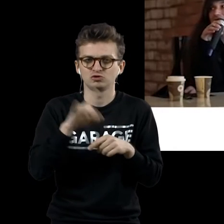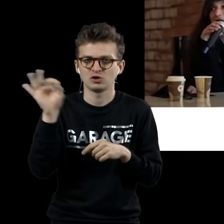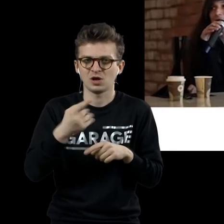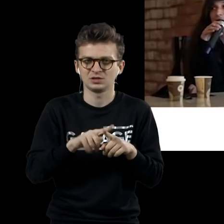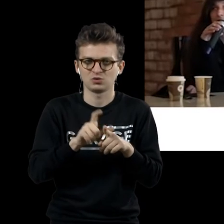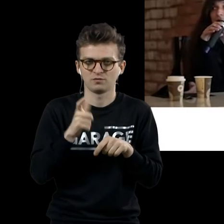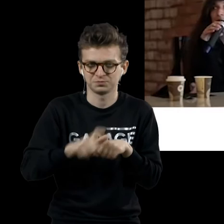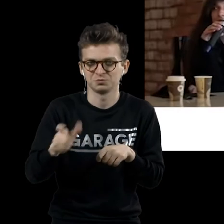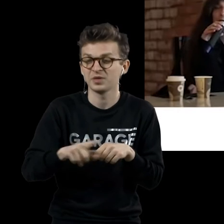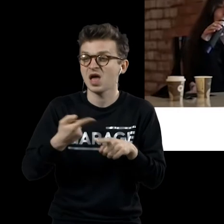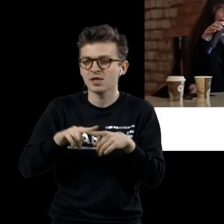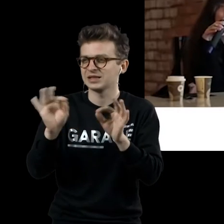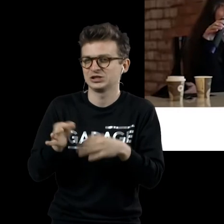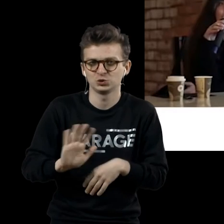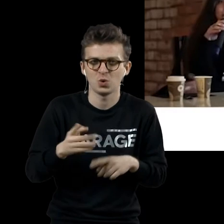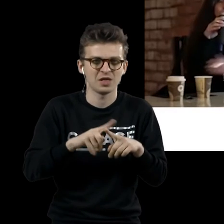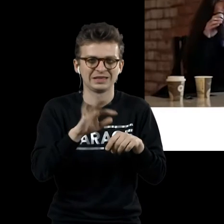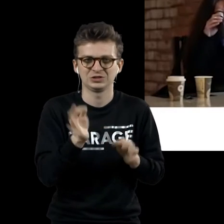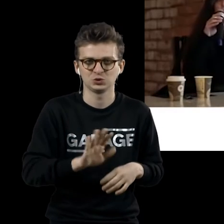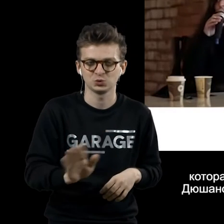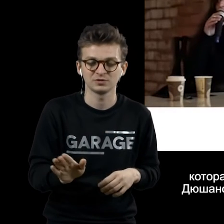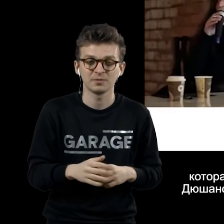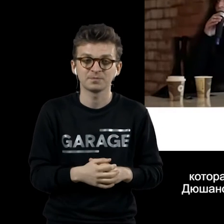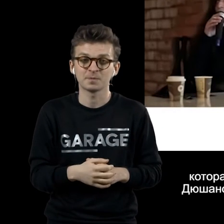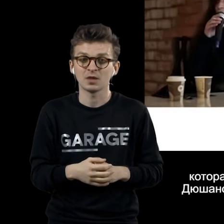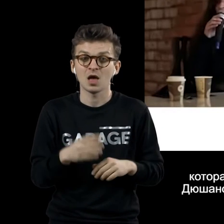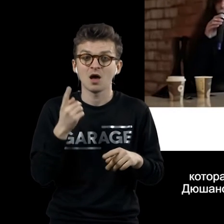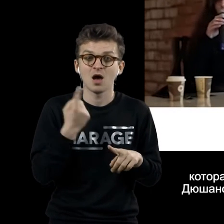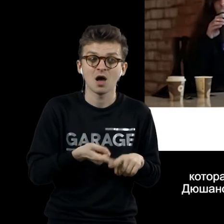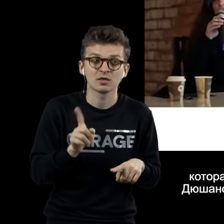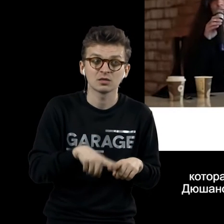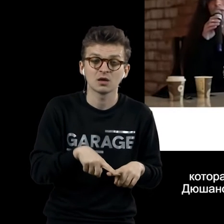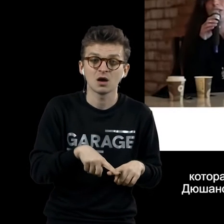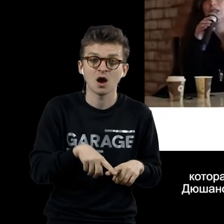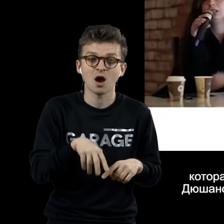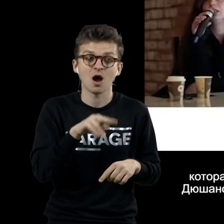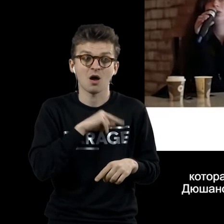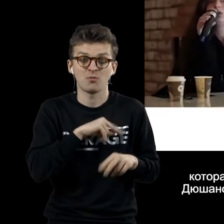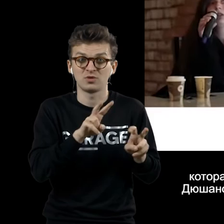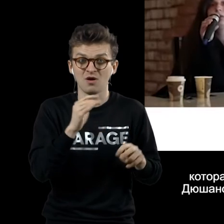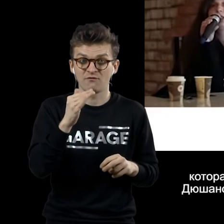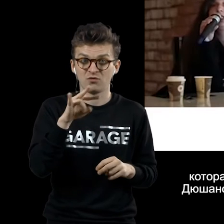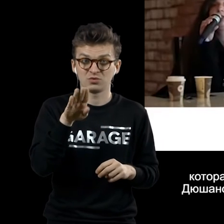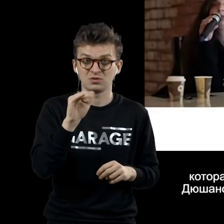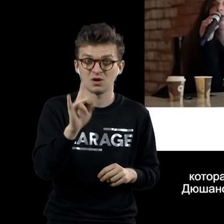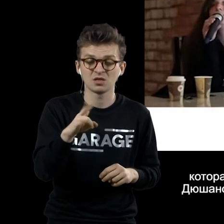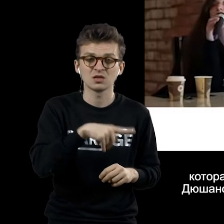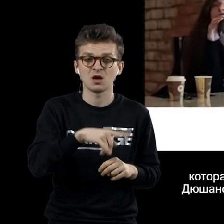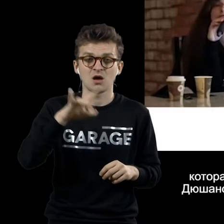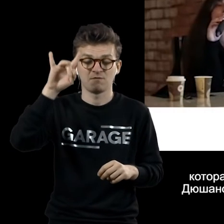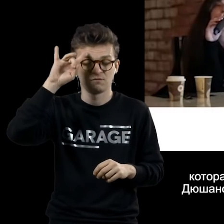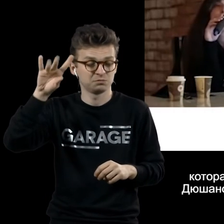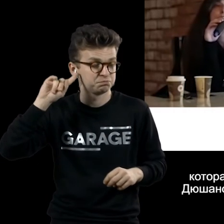последний раз она прозвучала и по отношению вот этого работы, которая называлась «Фонтан» и которая прославила,